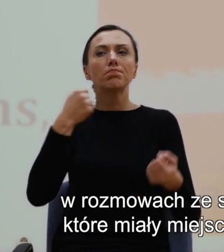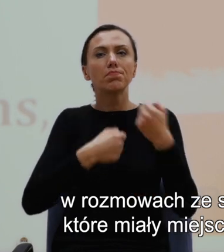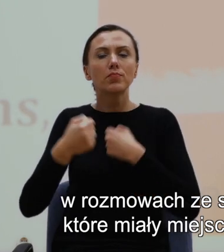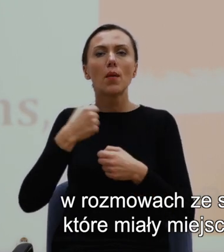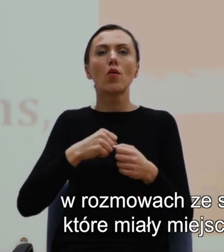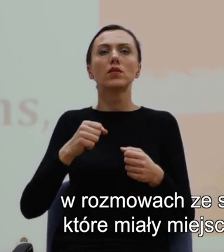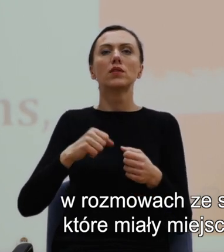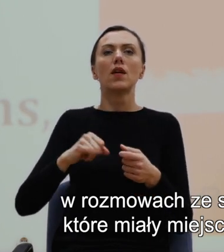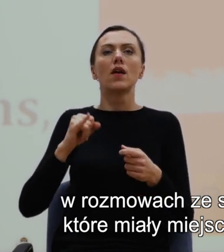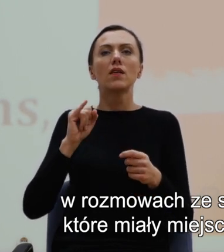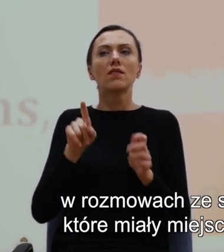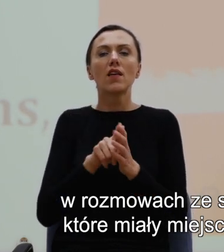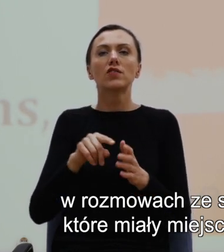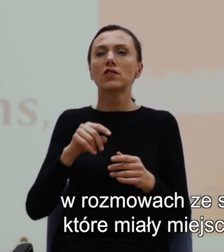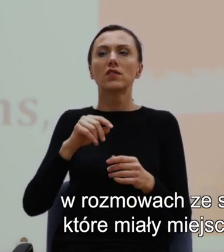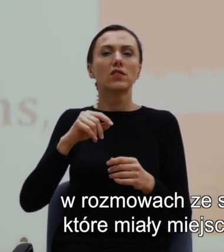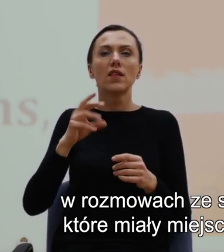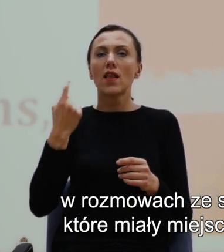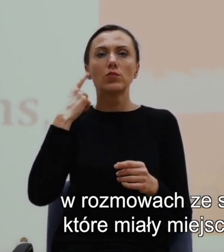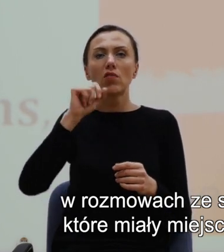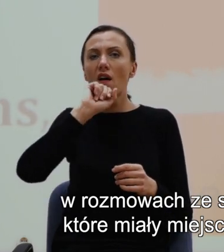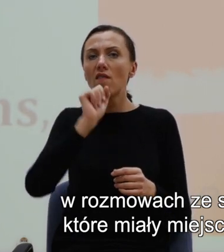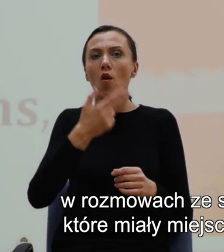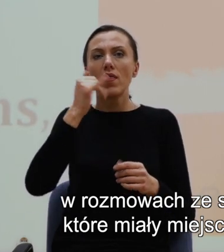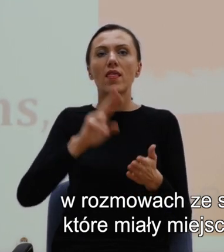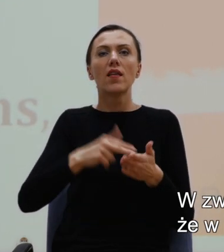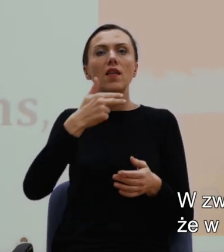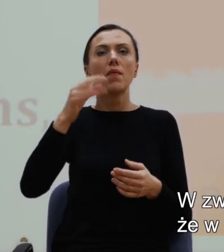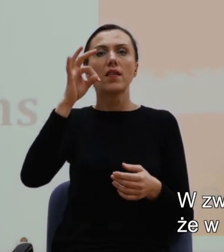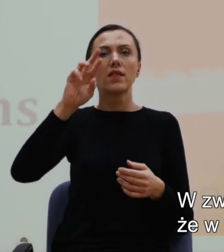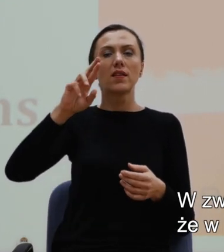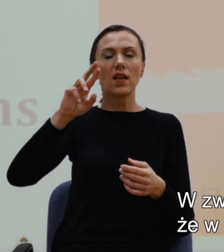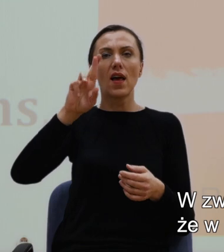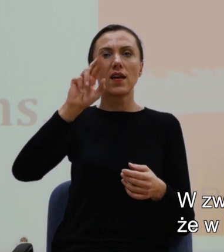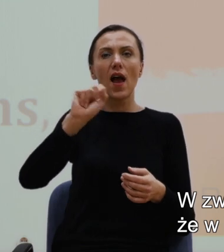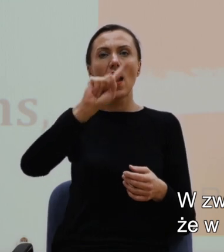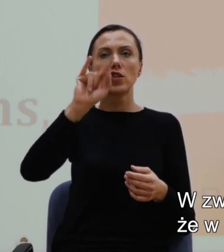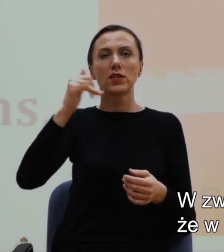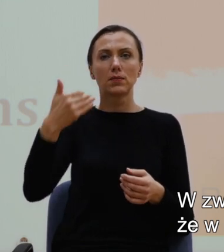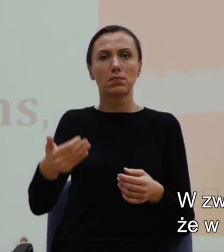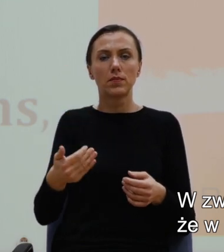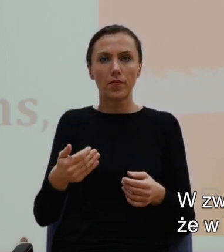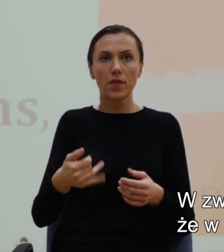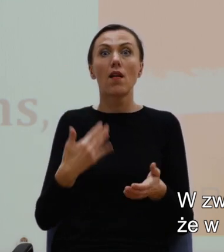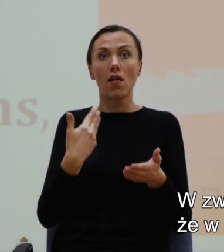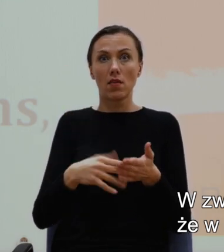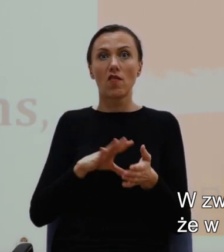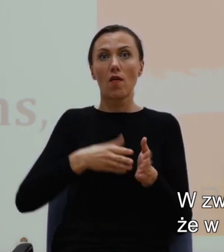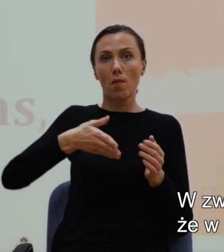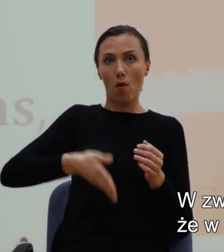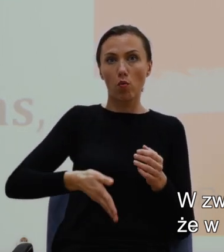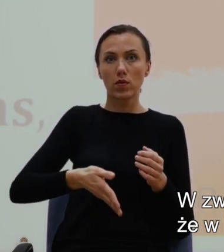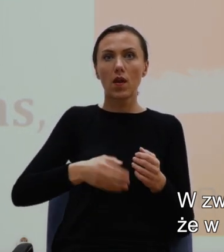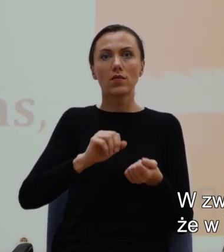które miały miejsce w Georgii, nie słyszała nic na temat rasizmu. W związku z tym dochodzi do wniosku, że w południu